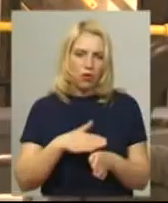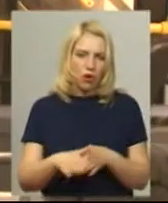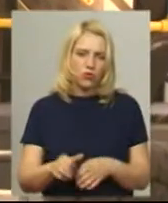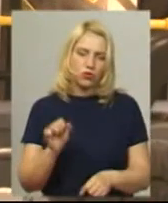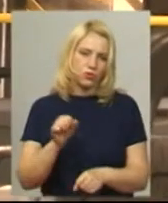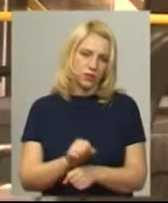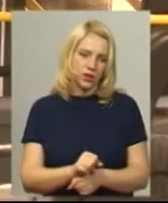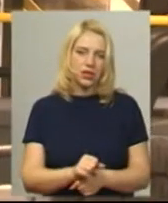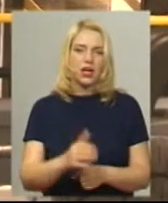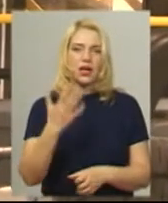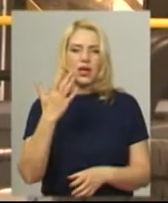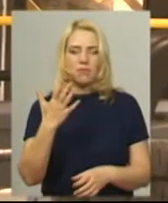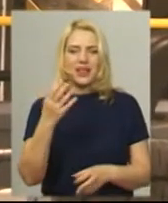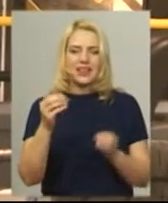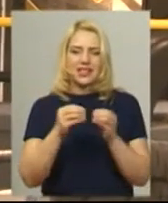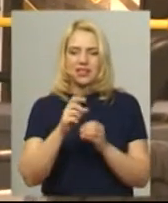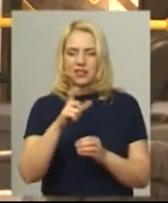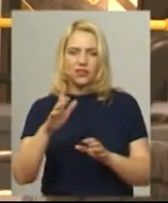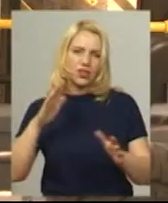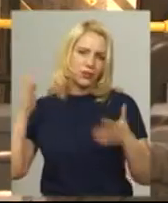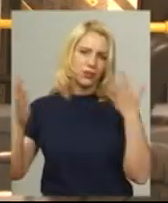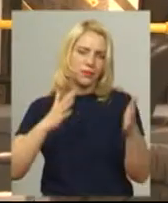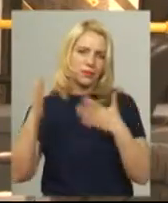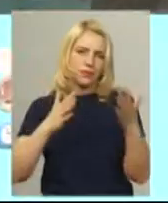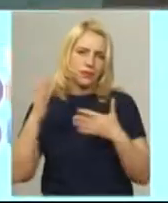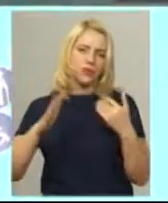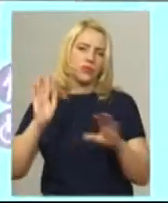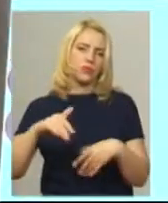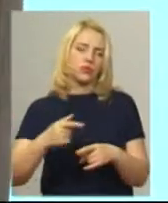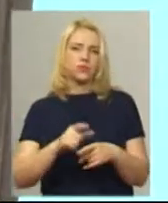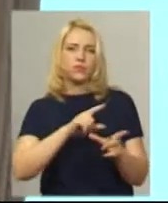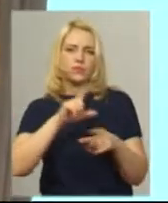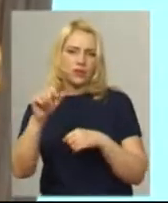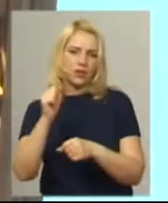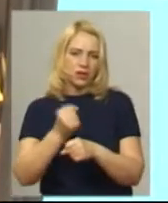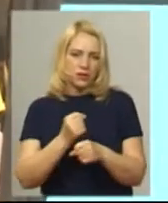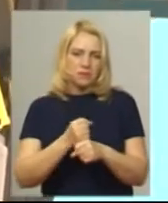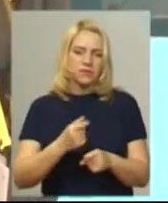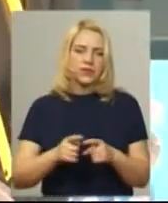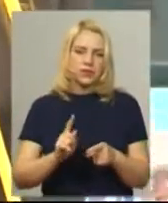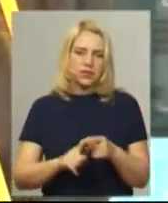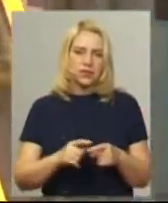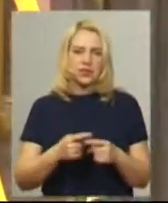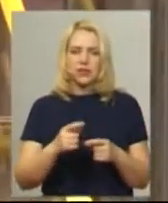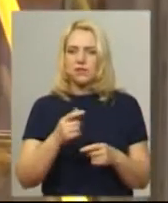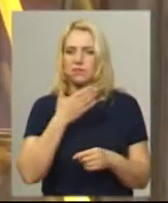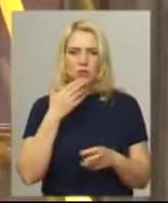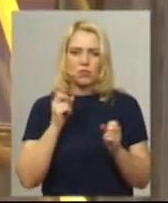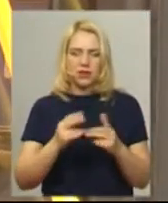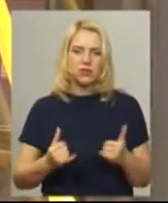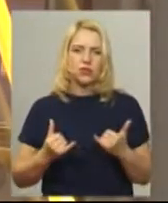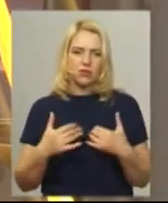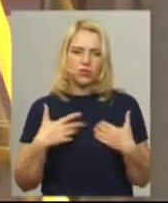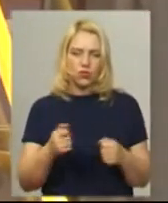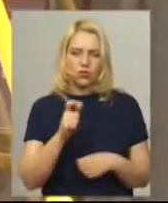чого 5-10 хвилин провітрюють і тролейбус знову їде на маршрут. Ці засоби безпечні для здоров'я людини, зазначає Віктор Паламарчук. Катерина